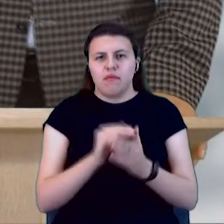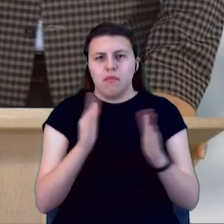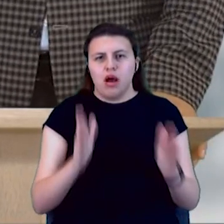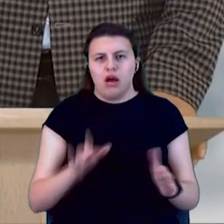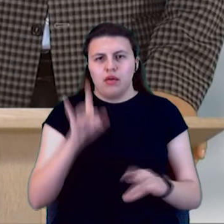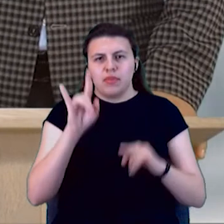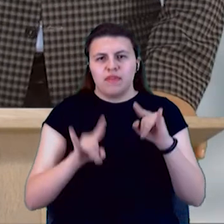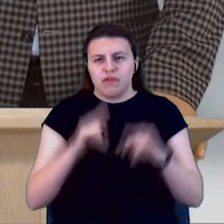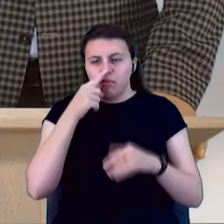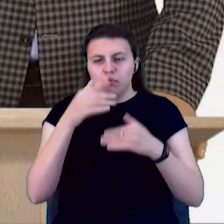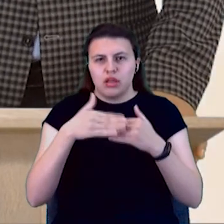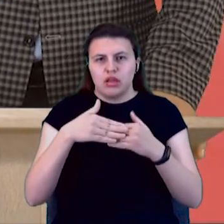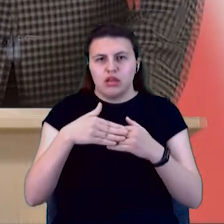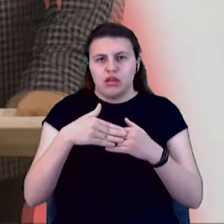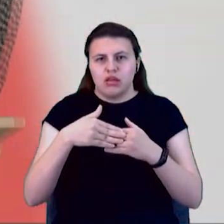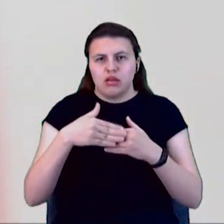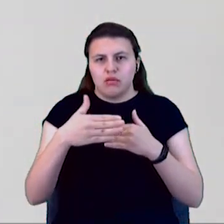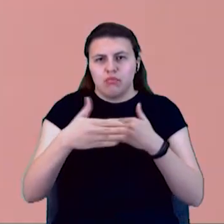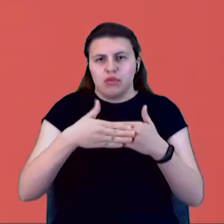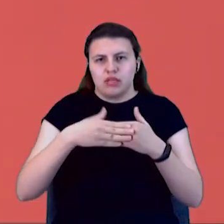і недалеко вони від під'їзда розташувань.